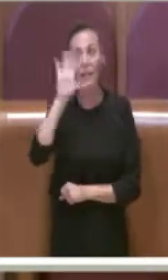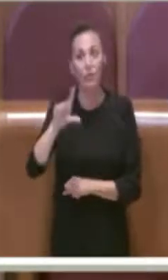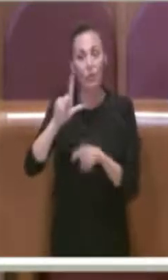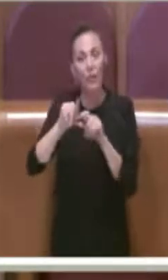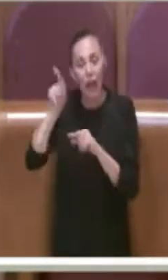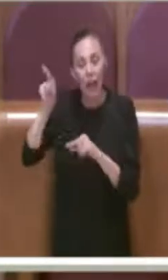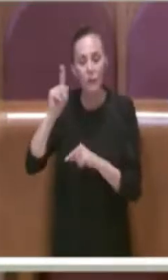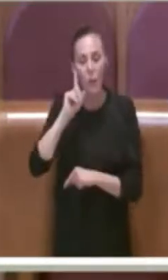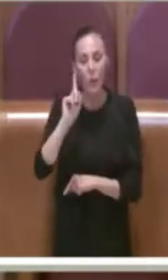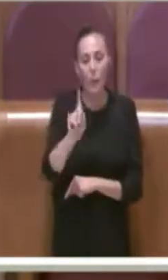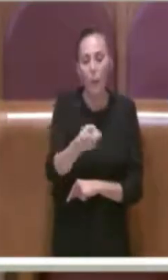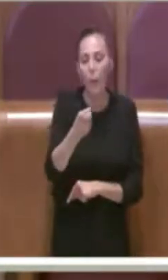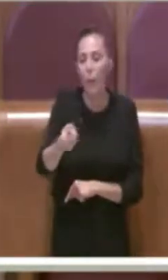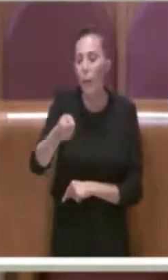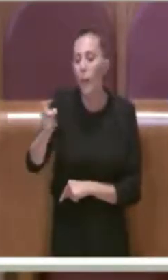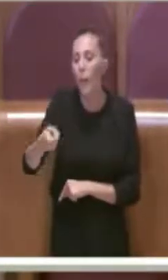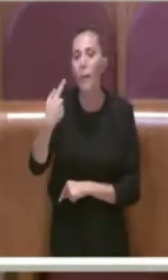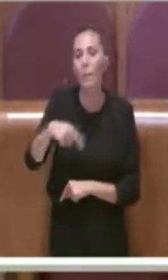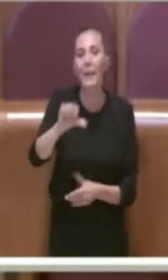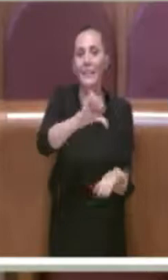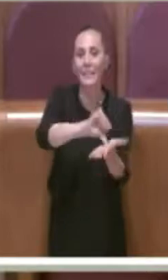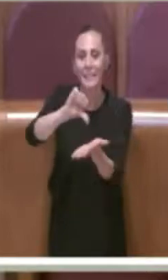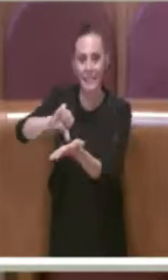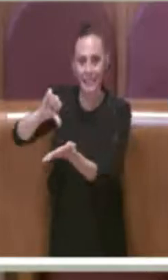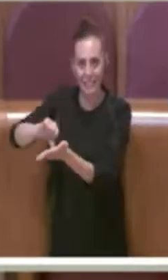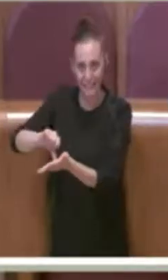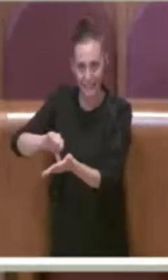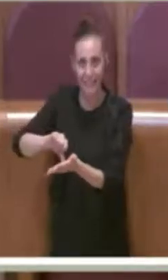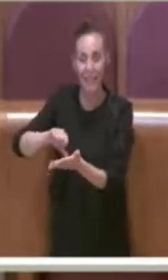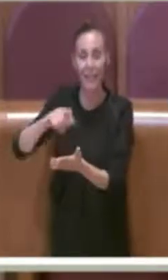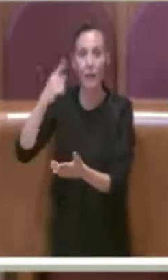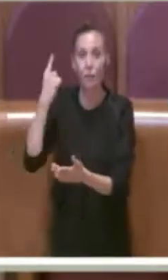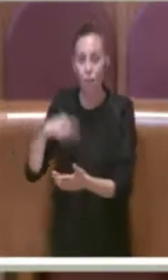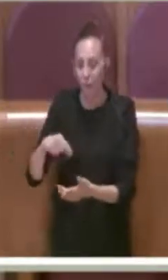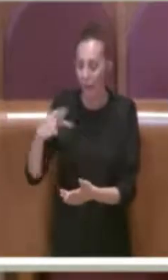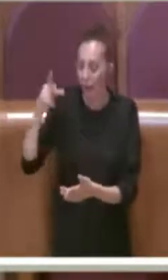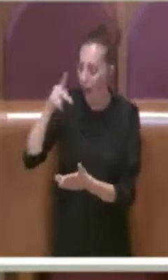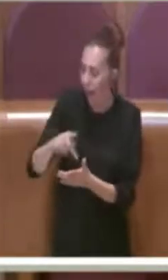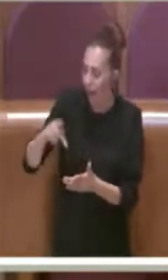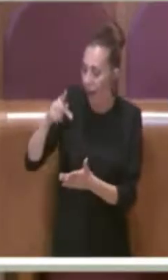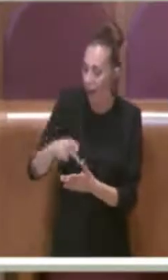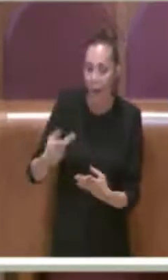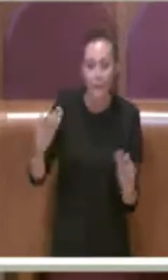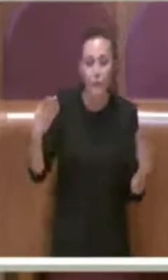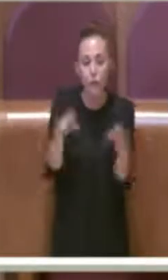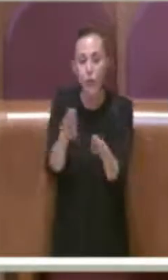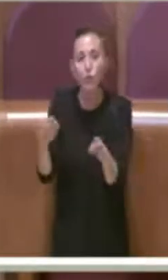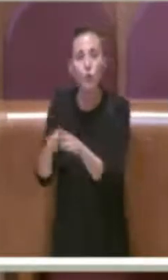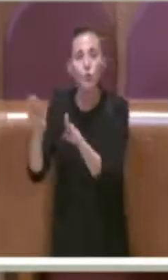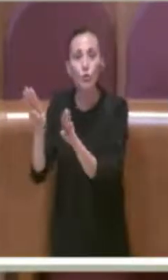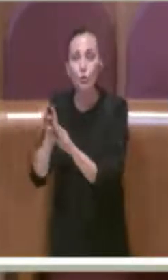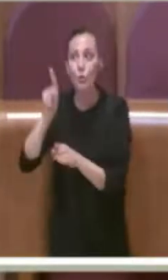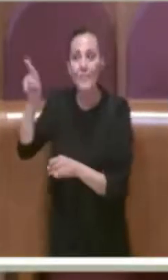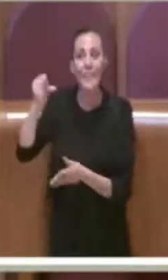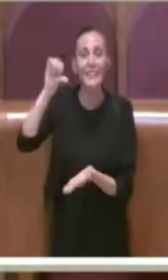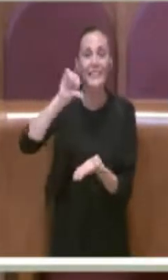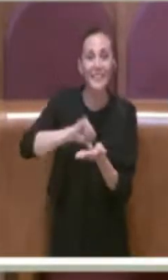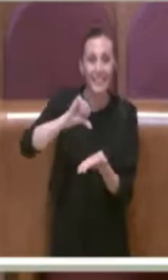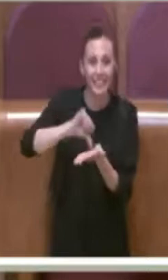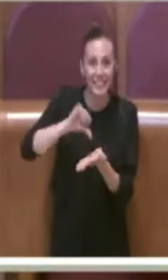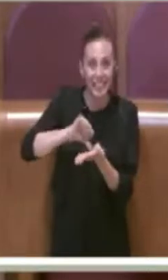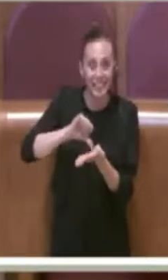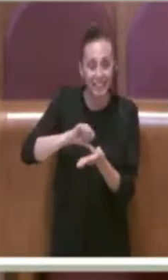discariche. In questi anni le ha chiuse e non ha trovato siti alternativi. Questo sta mettendo in crisi